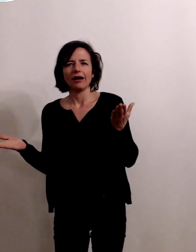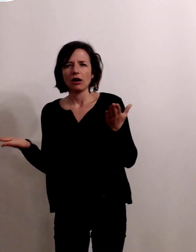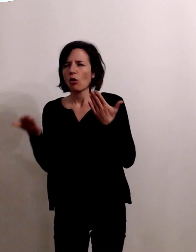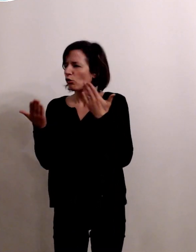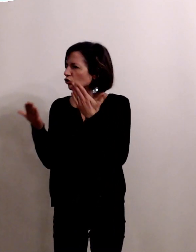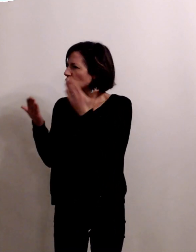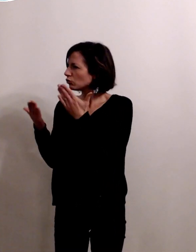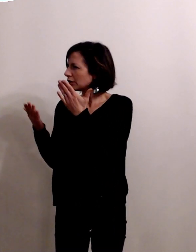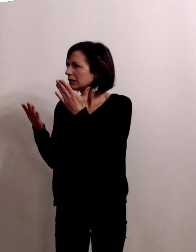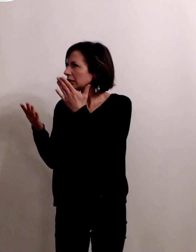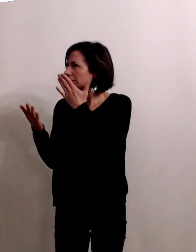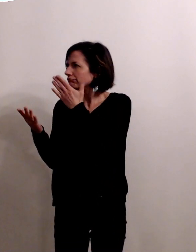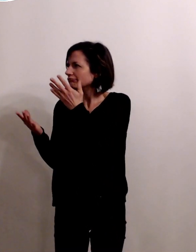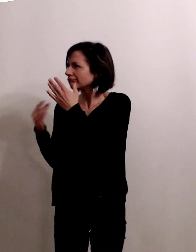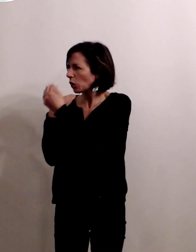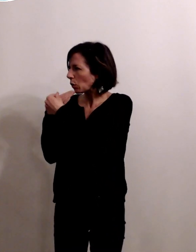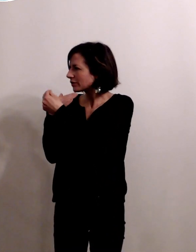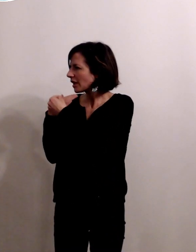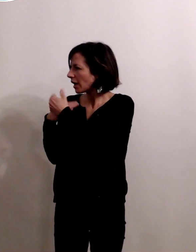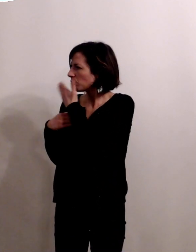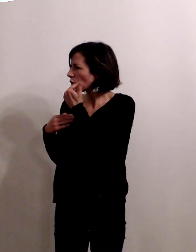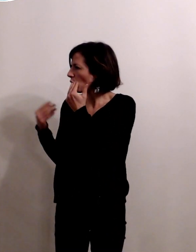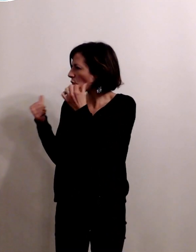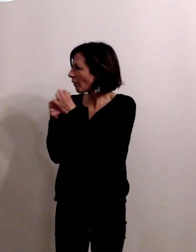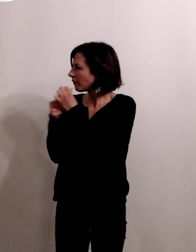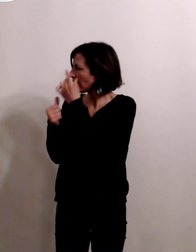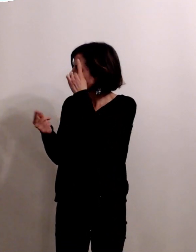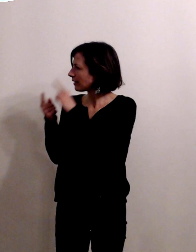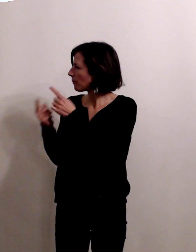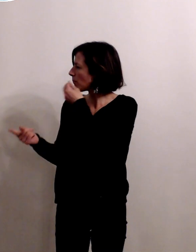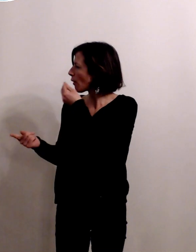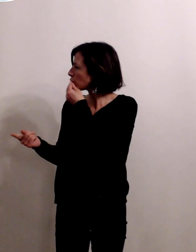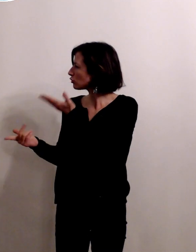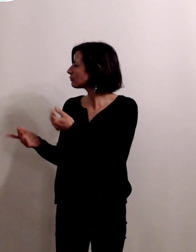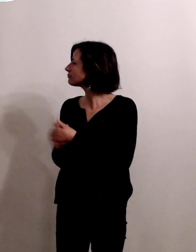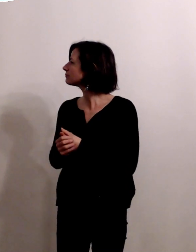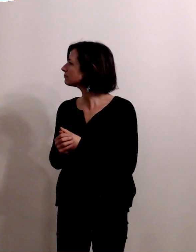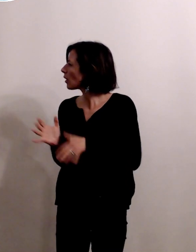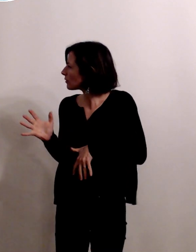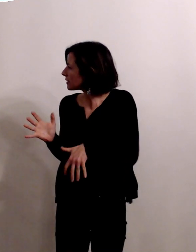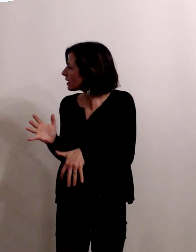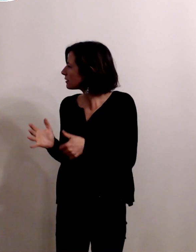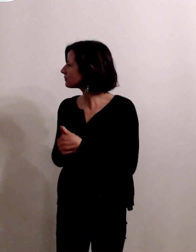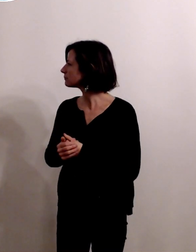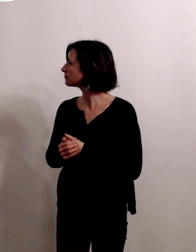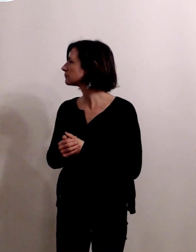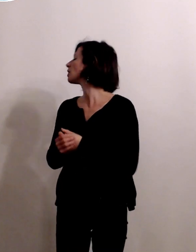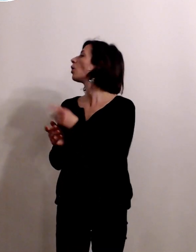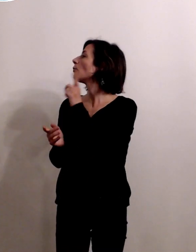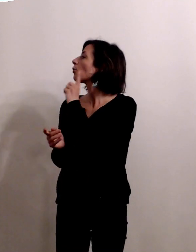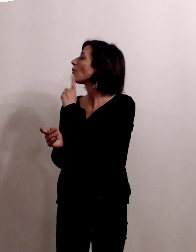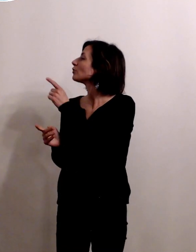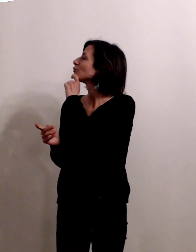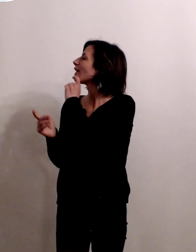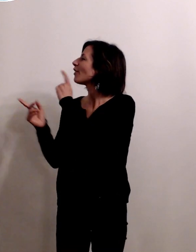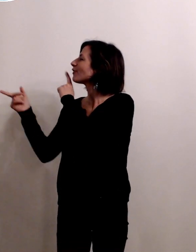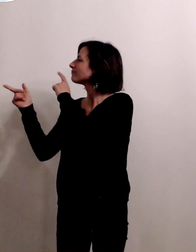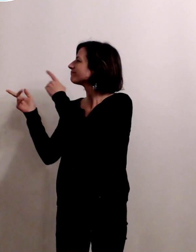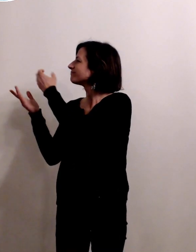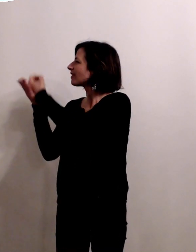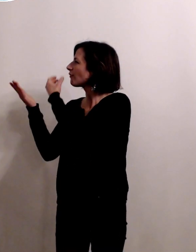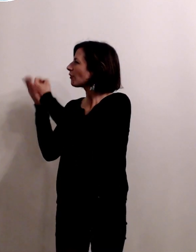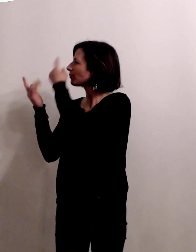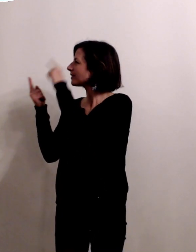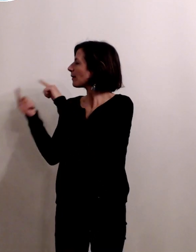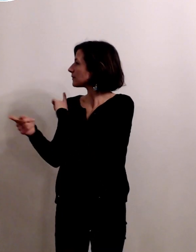aujourd'hui un peu la pratique générale sur le thème du suivi de l'alimentation un petit peu comme vous parliez du sport est-ce qu'il des choses qui ont